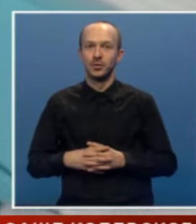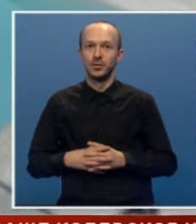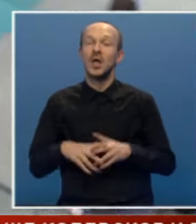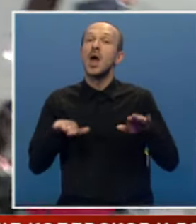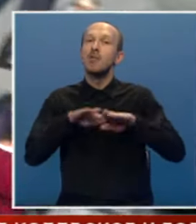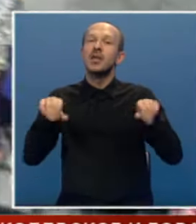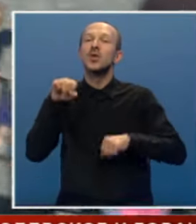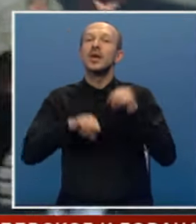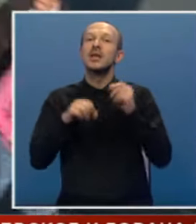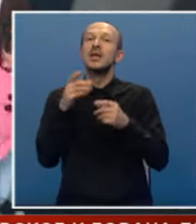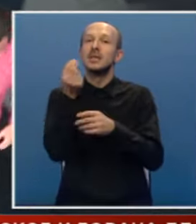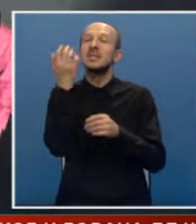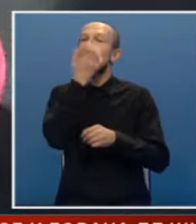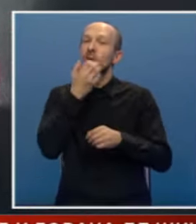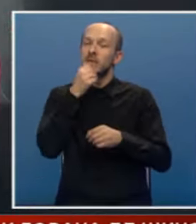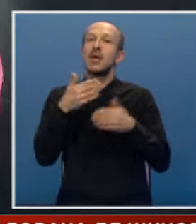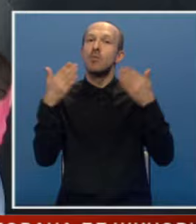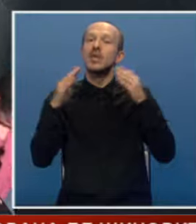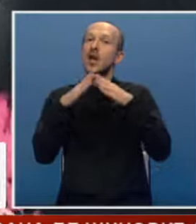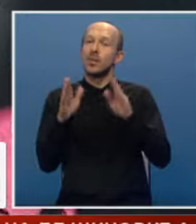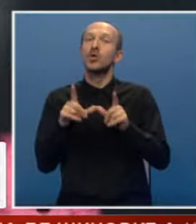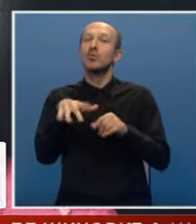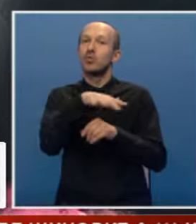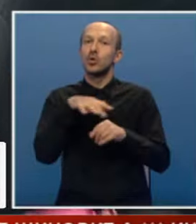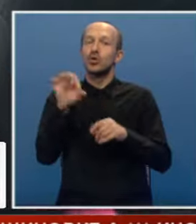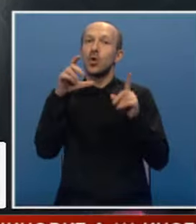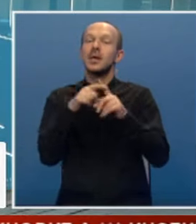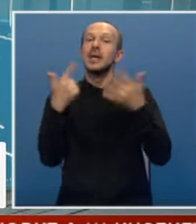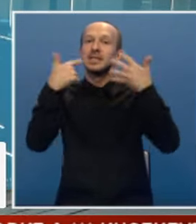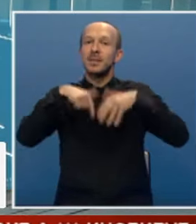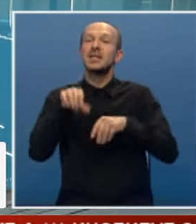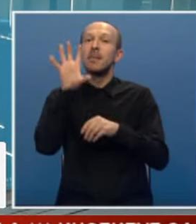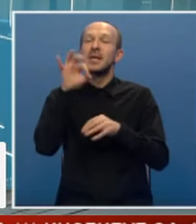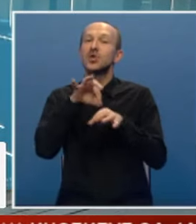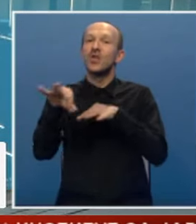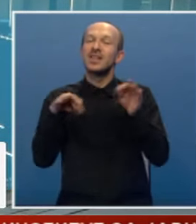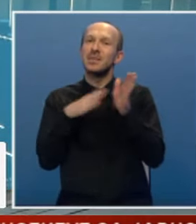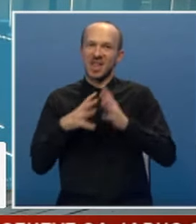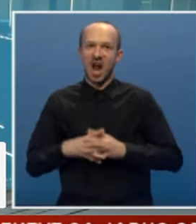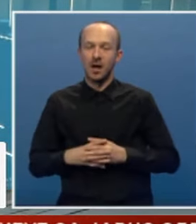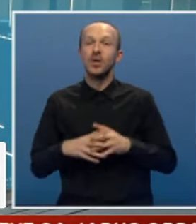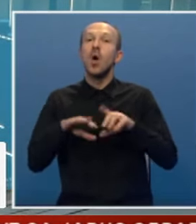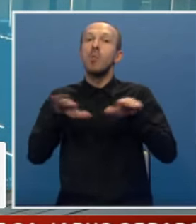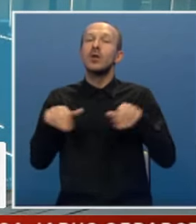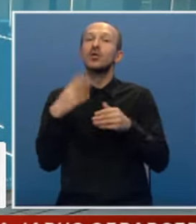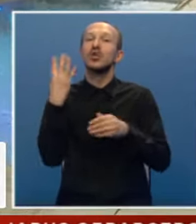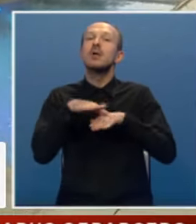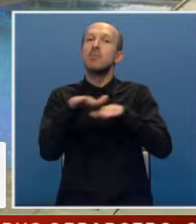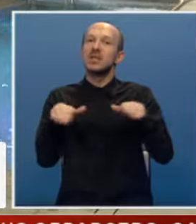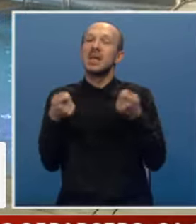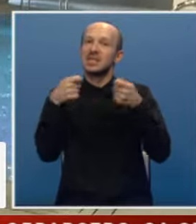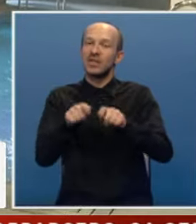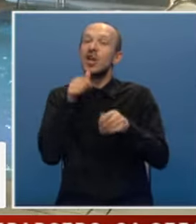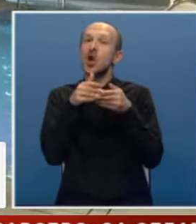Banjsko rekreativni centar Srpske toplice modern je objekat na prostoru od 7500 m2. U Banji su četiri bazena,